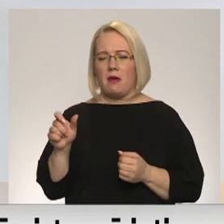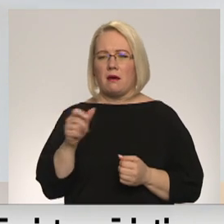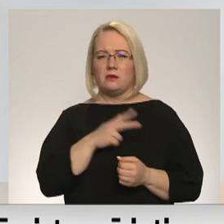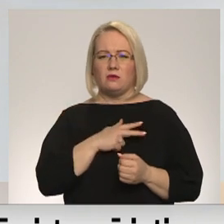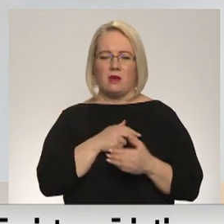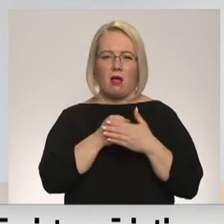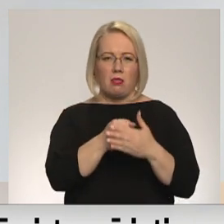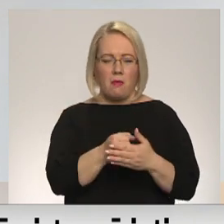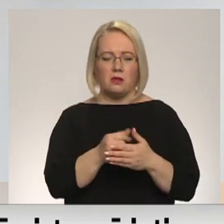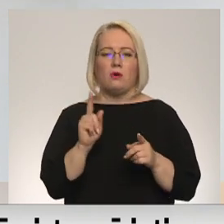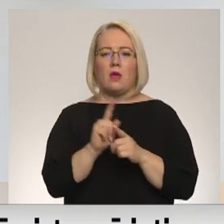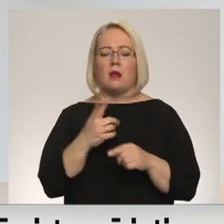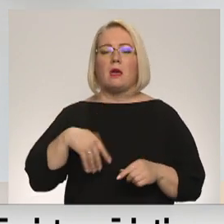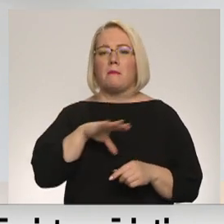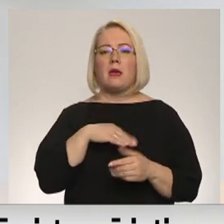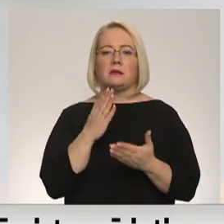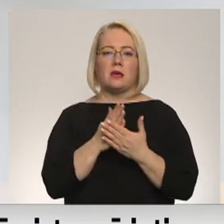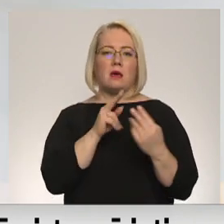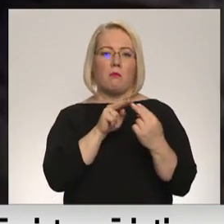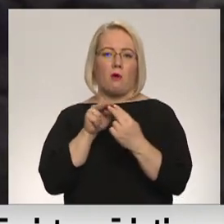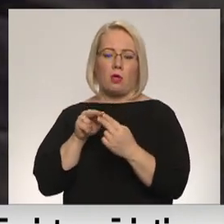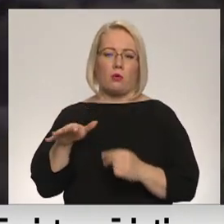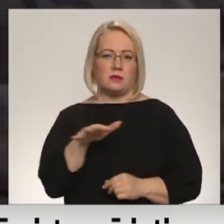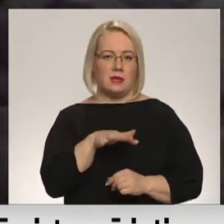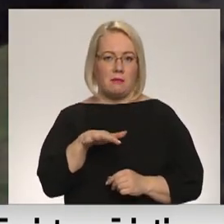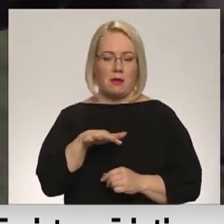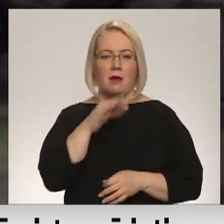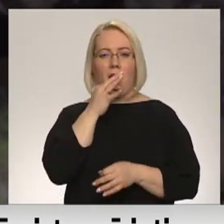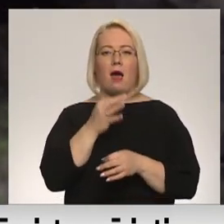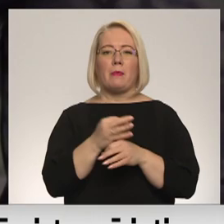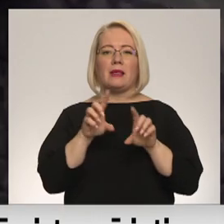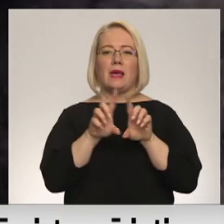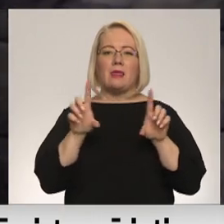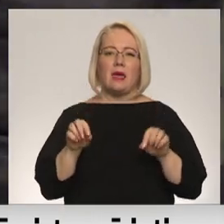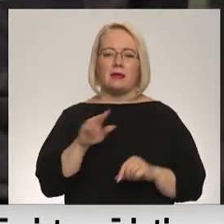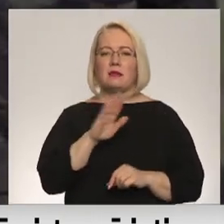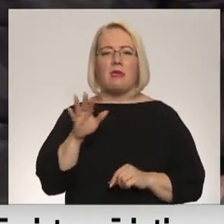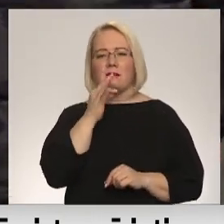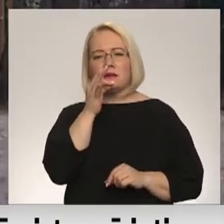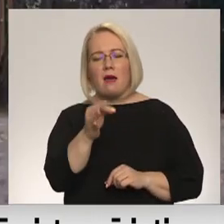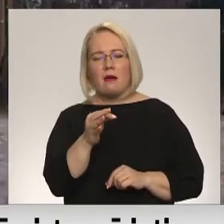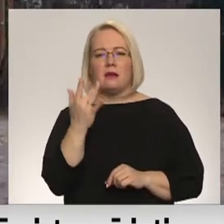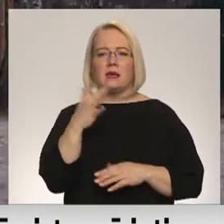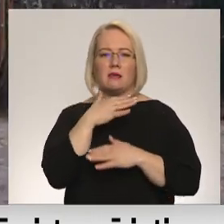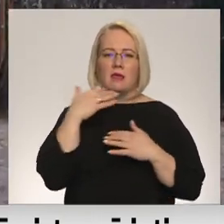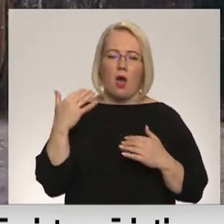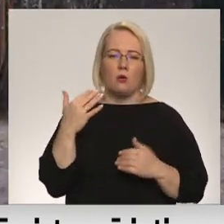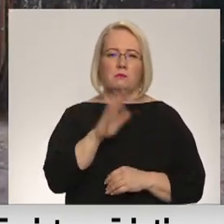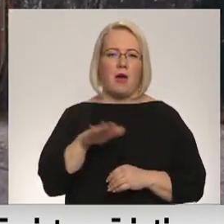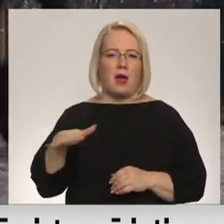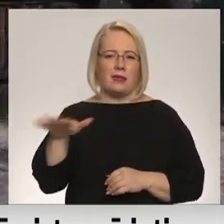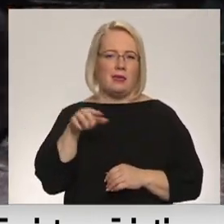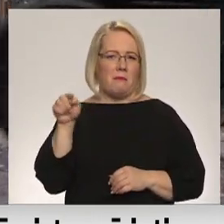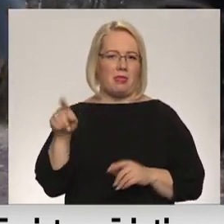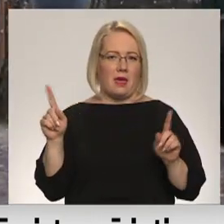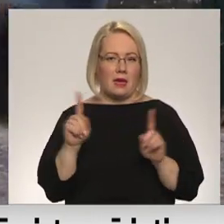mēs esam kontaktos ar ģimenību. Atbildīgai dienas neatklāja, cik daudz un kāda vecuma bērni ir šajā ģimenē, vēl